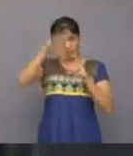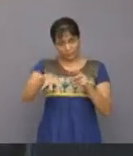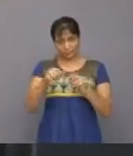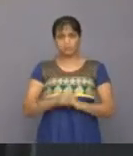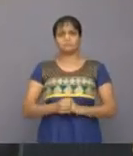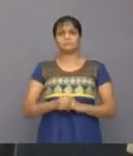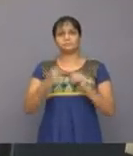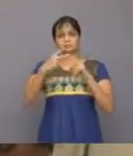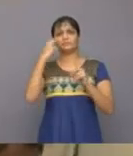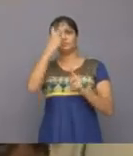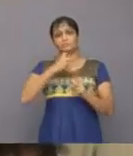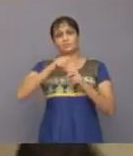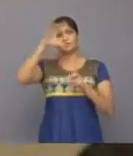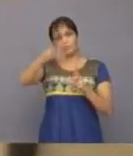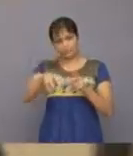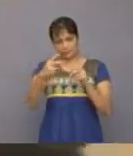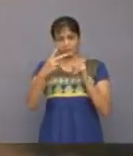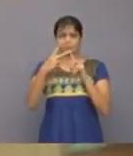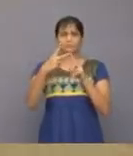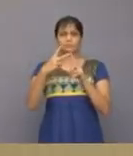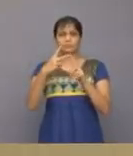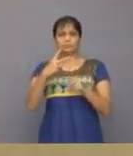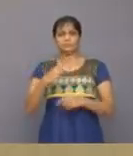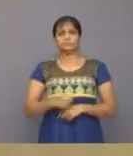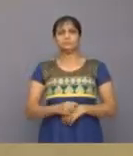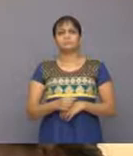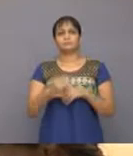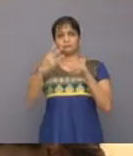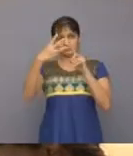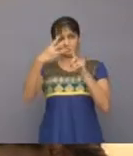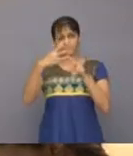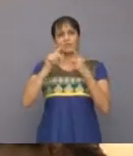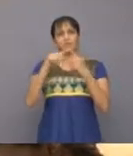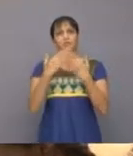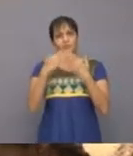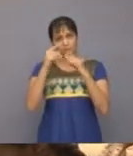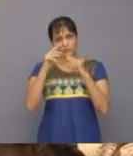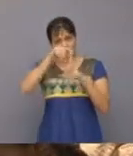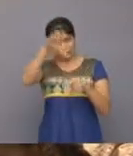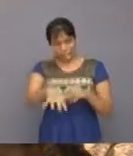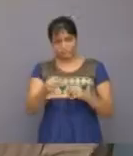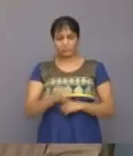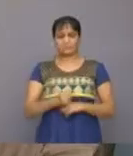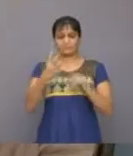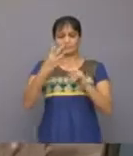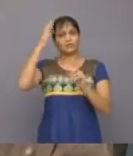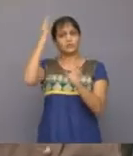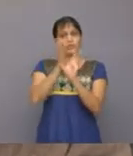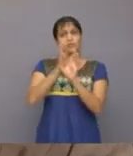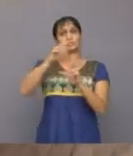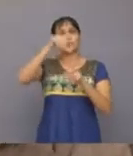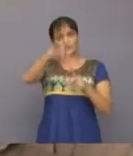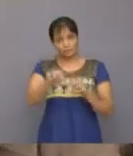वाचा एवं भाशा विक्रुति विज्ञान विपाद, शिक्षा विपाद, मनो विज्ञान